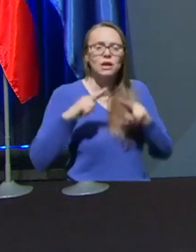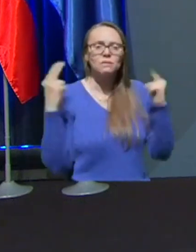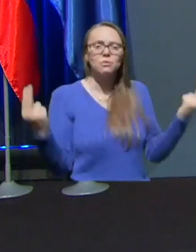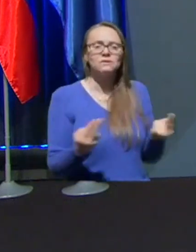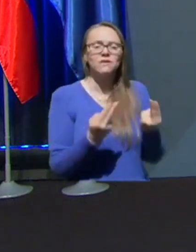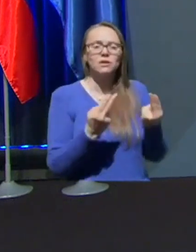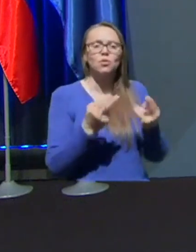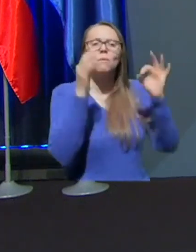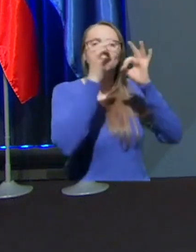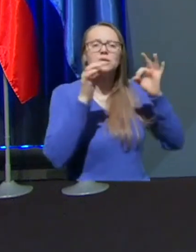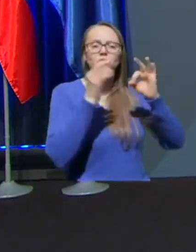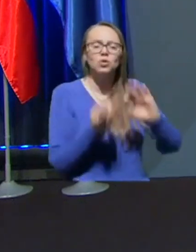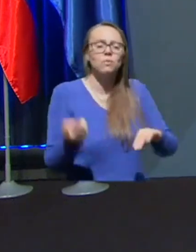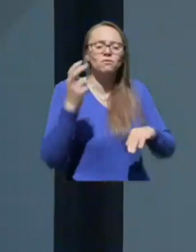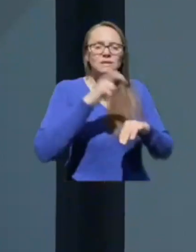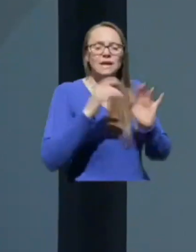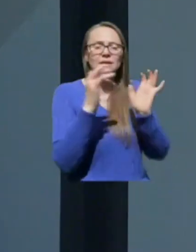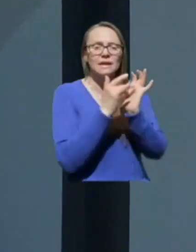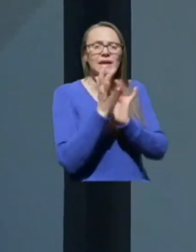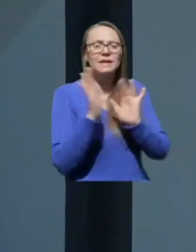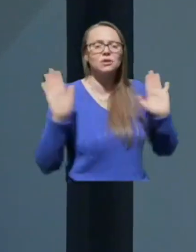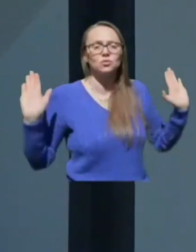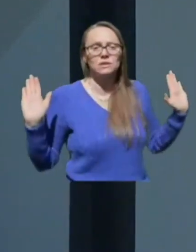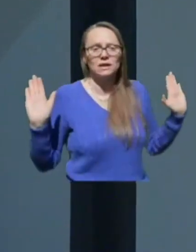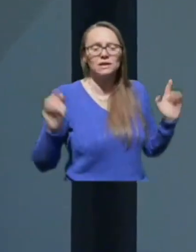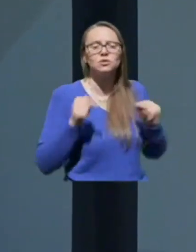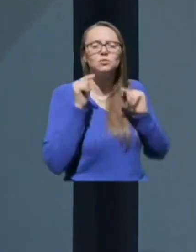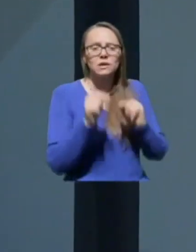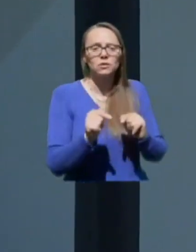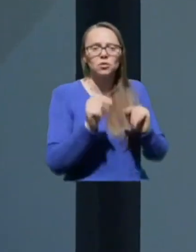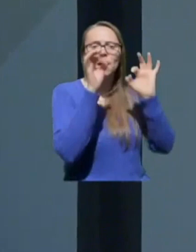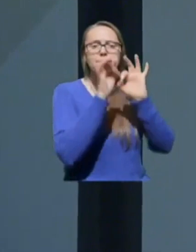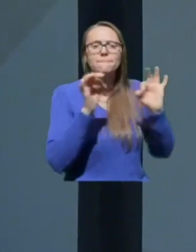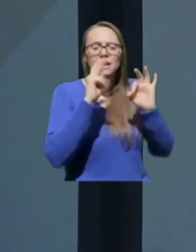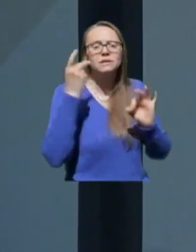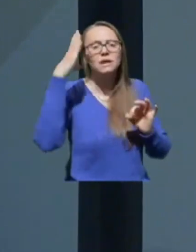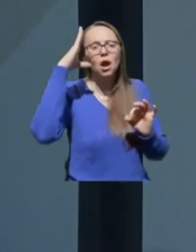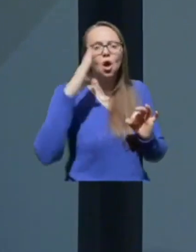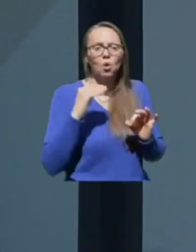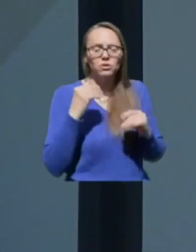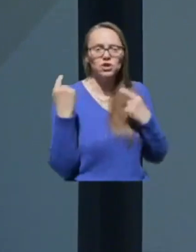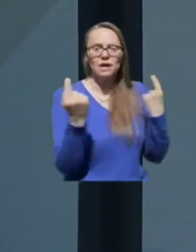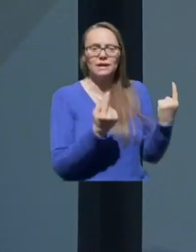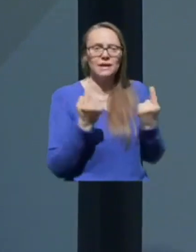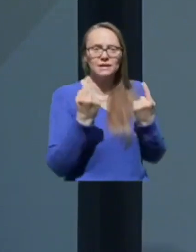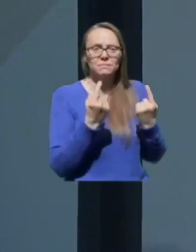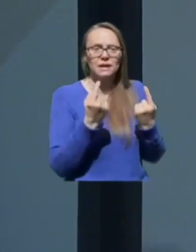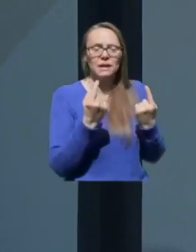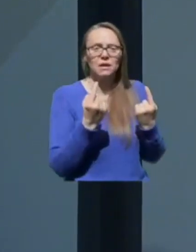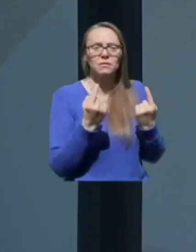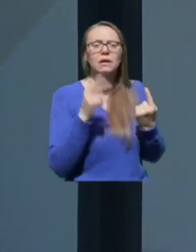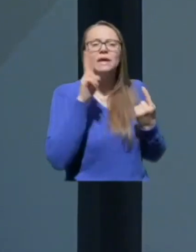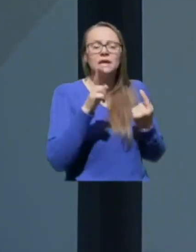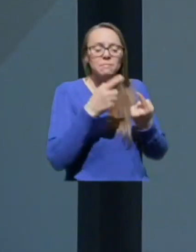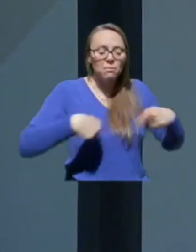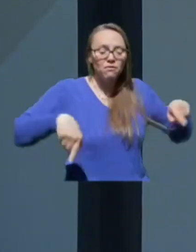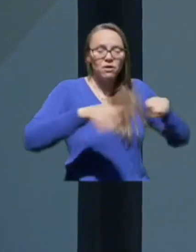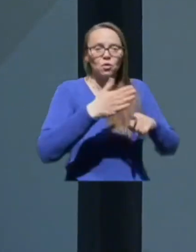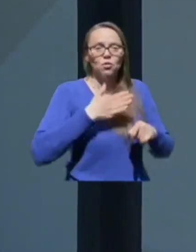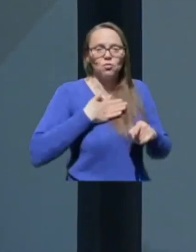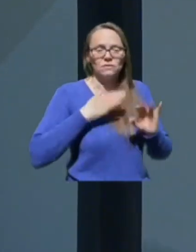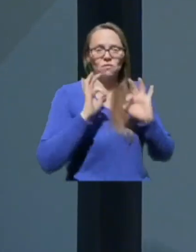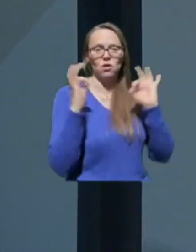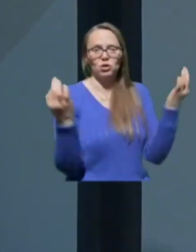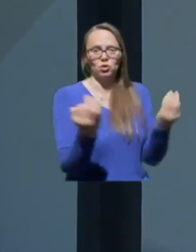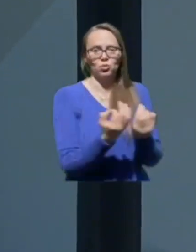vstajanje Jezusa Kristusa. To je praznik, ki ga v običajnih razmerah obhajamo v krogu svojih družin